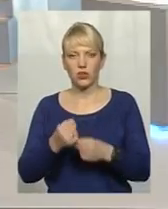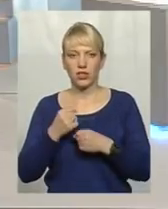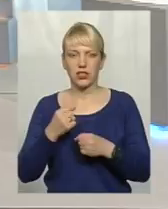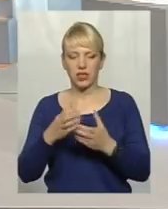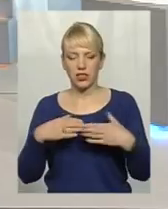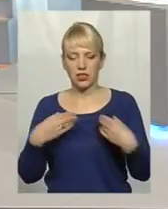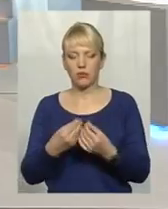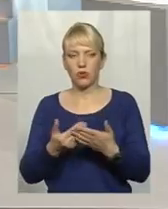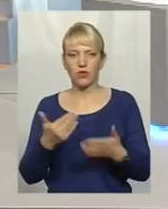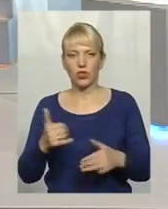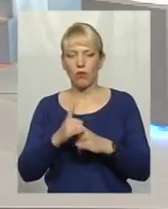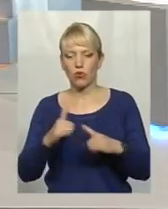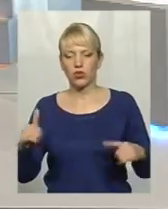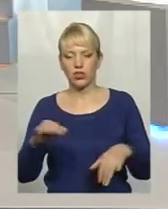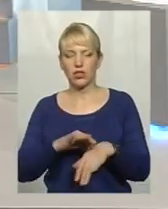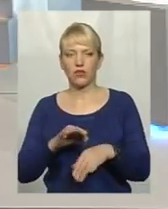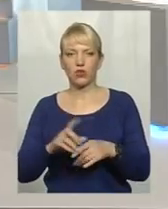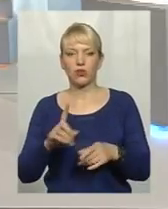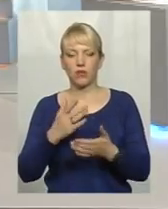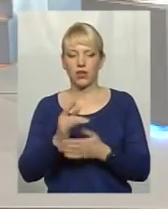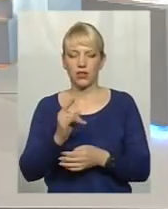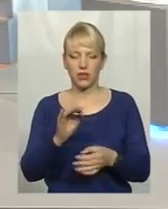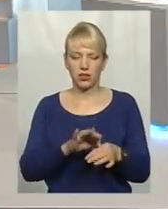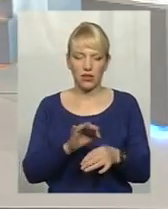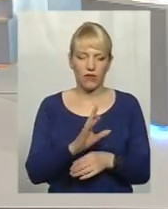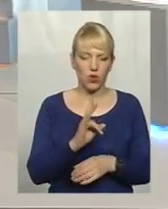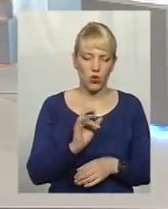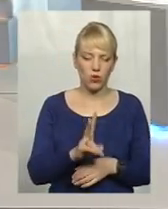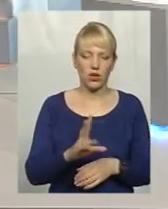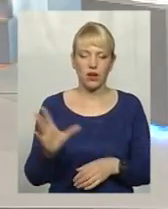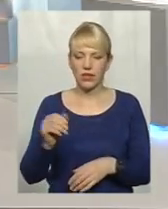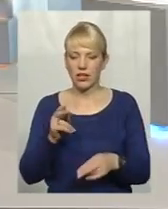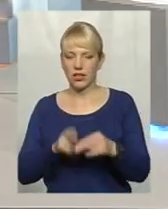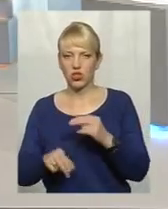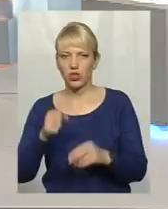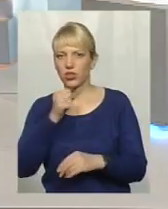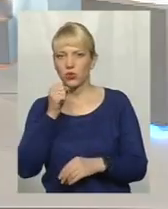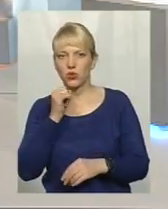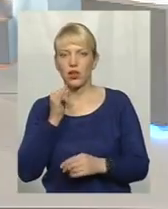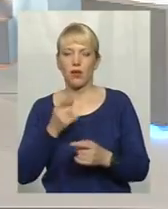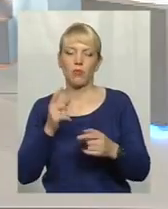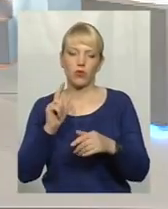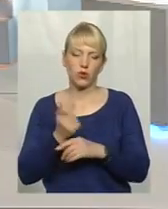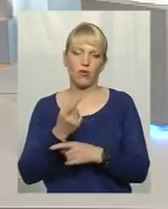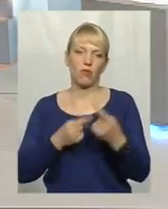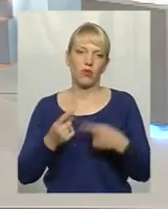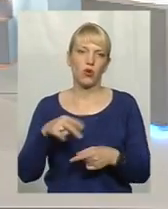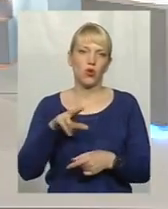тієї хвороби? Аби не було так, що захворів внук, а потім закінчилося все дідусем, а потім ми знову вернулися до внука.